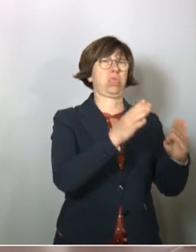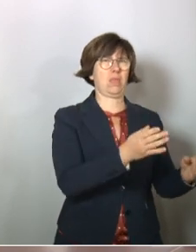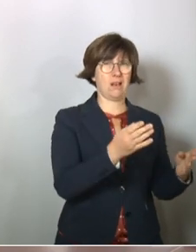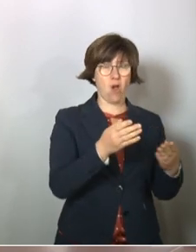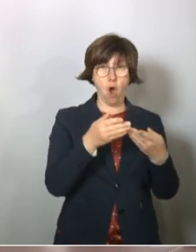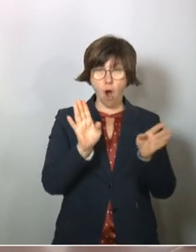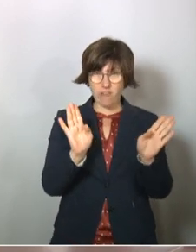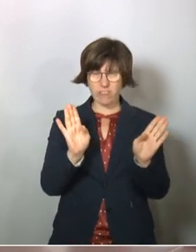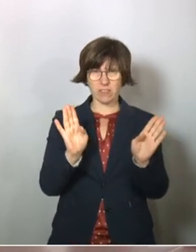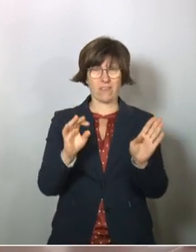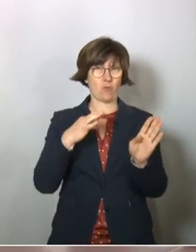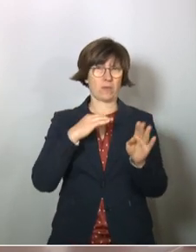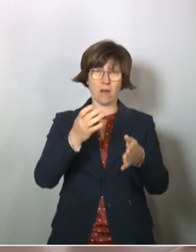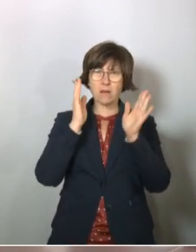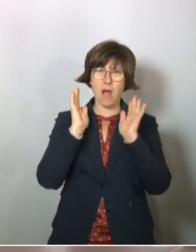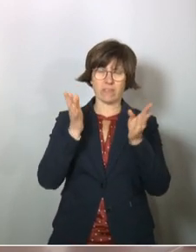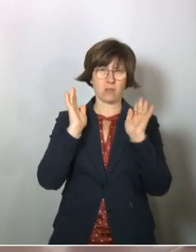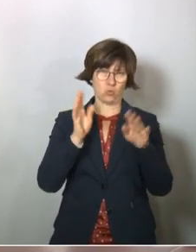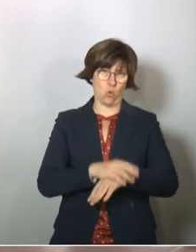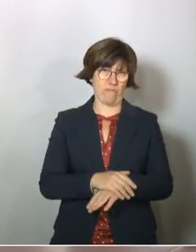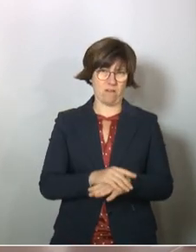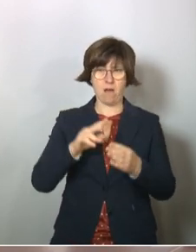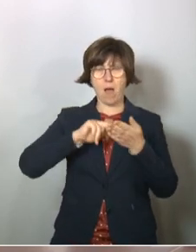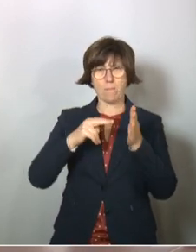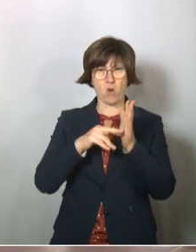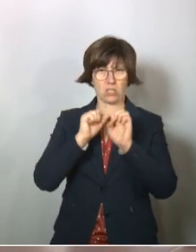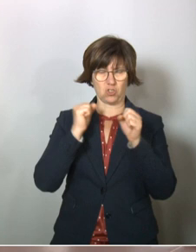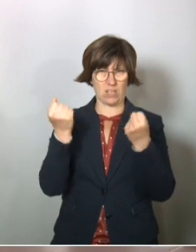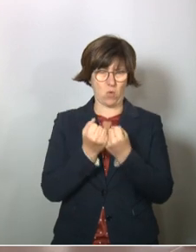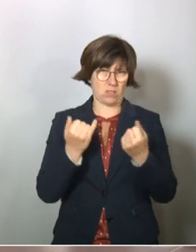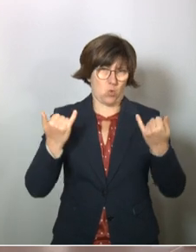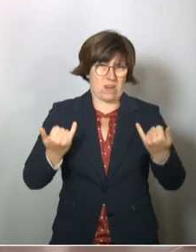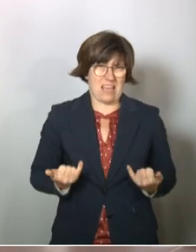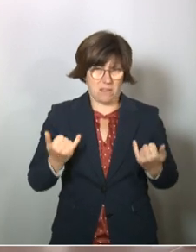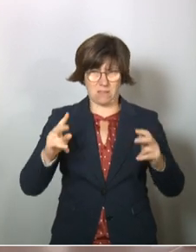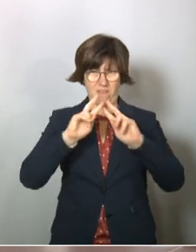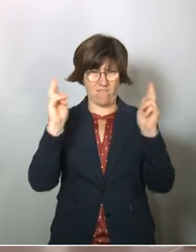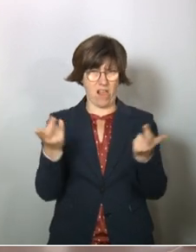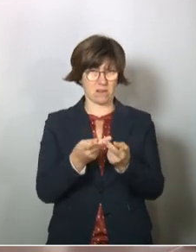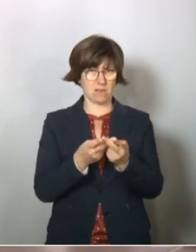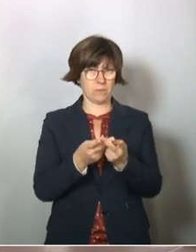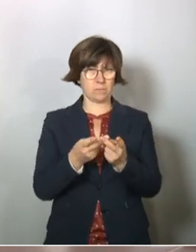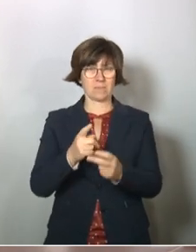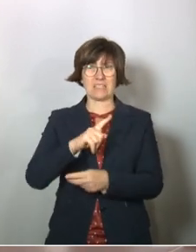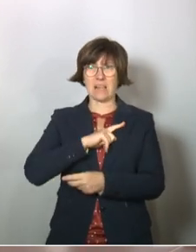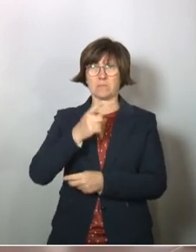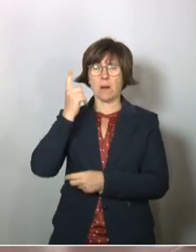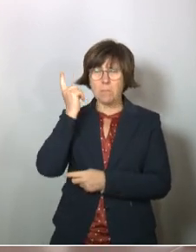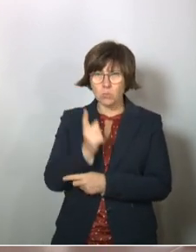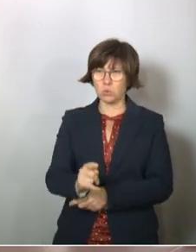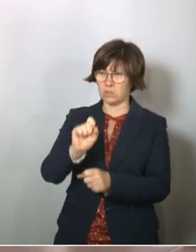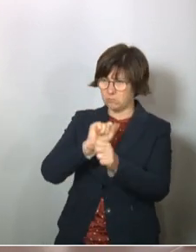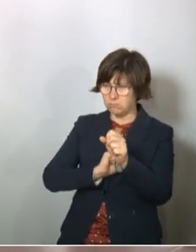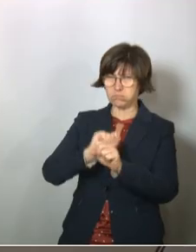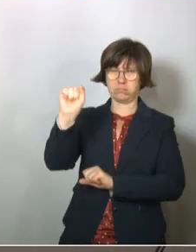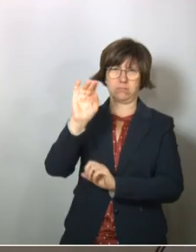offen ist, ist die eigentliche Katastrophe der politischen Situation weltweit. Dagegen, glaube ich, müssen wir uns